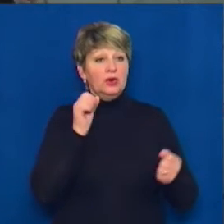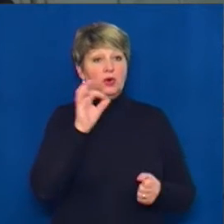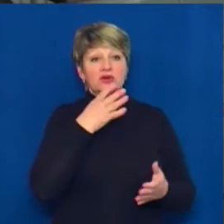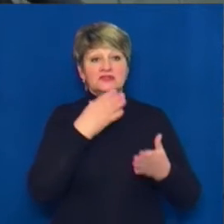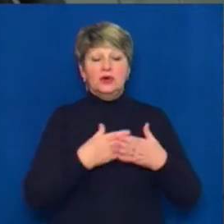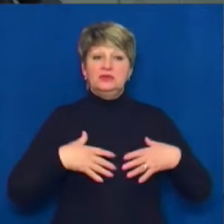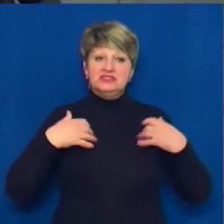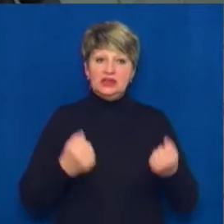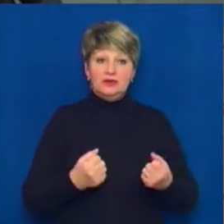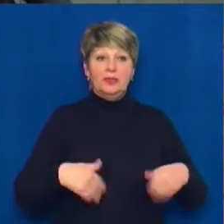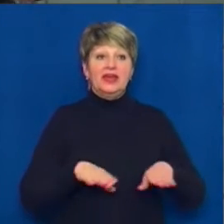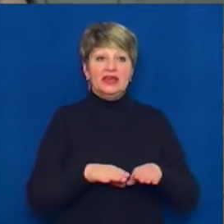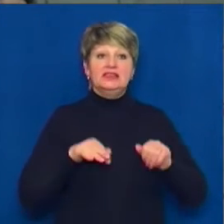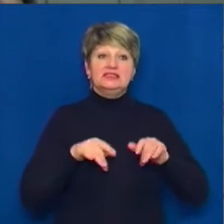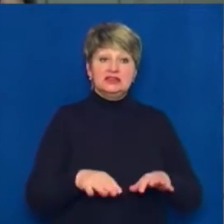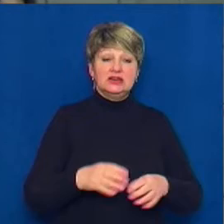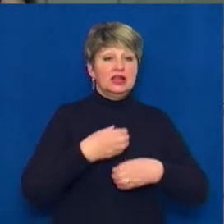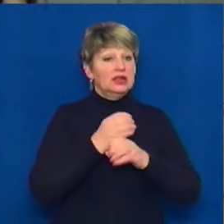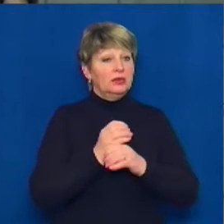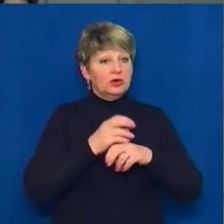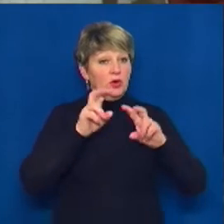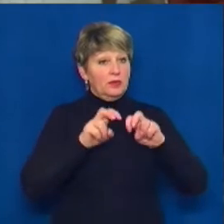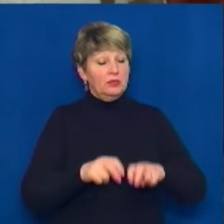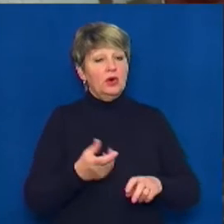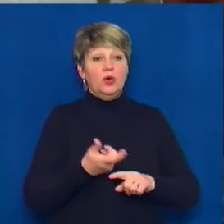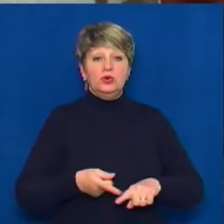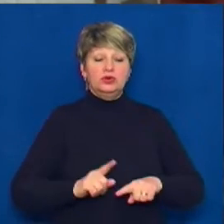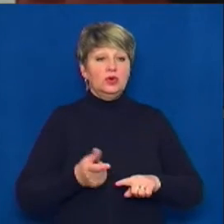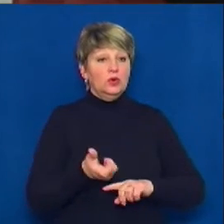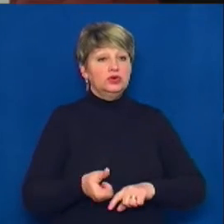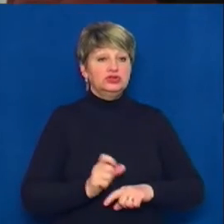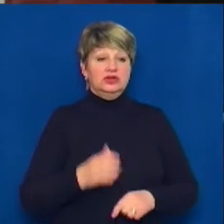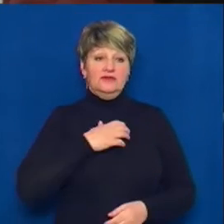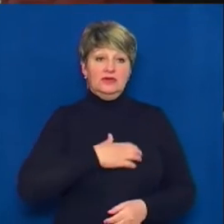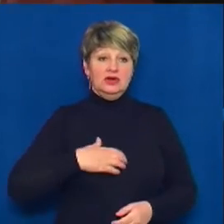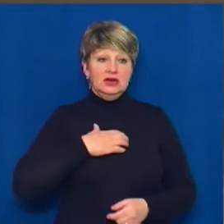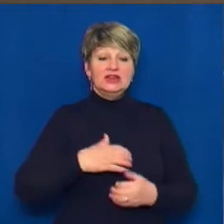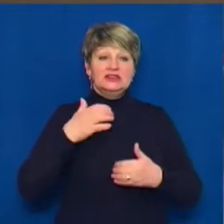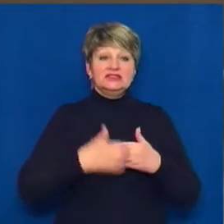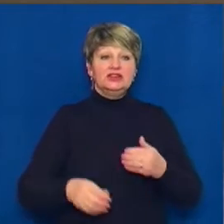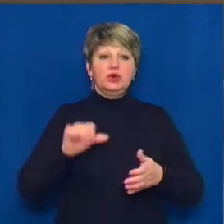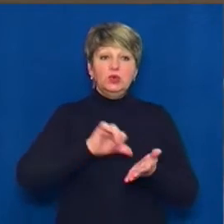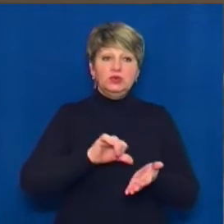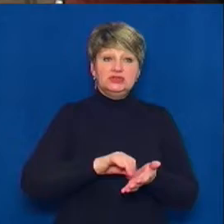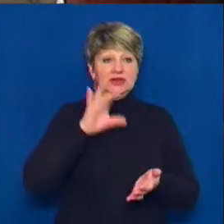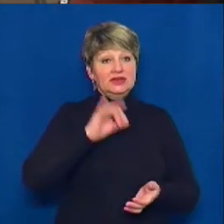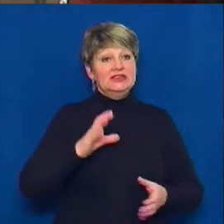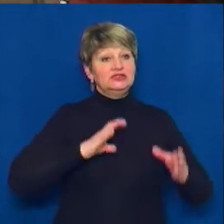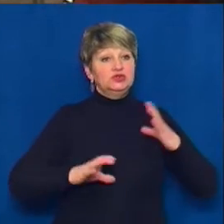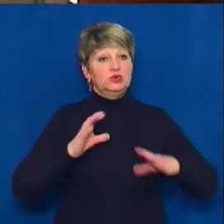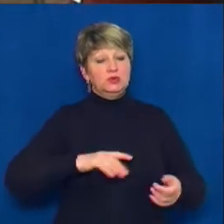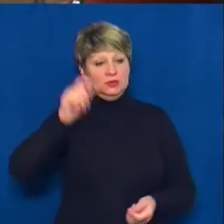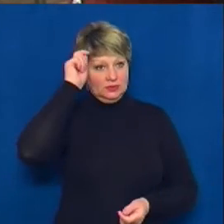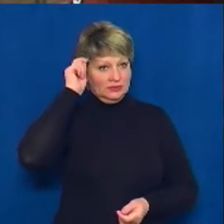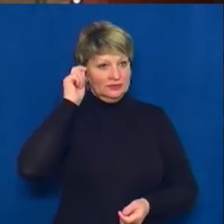заходи, і такі лабораторні обстеження дуже важливими. Серед учасників акції студент Ярослав Дерев'янченко. Я